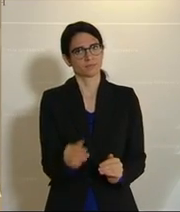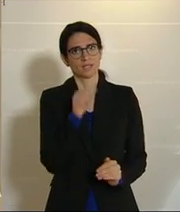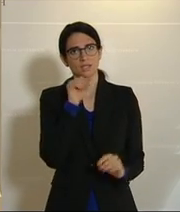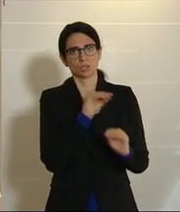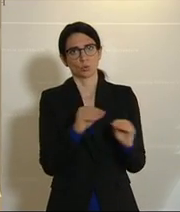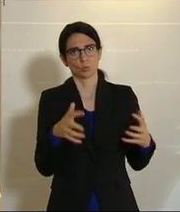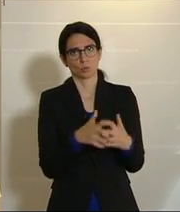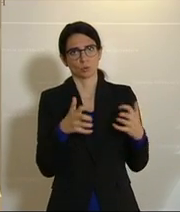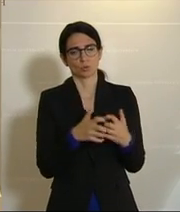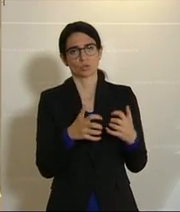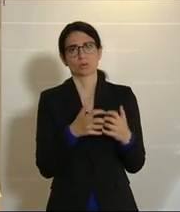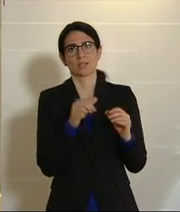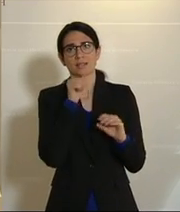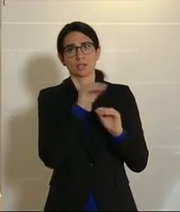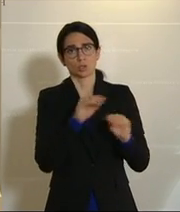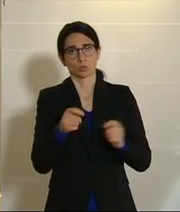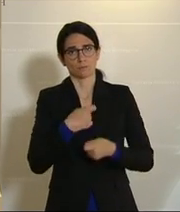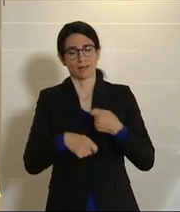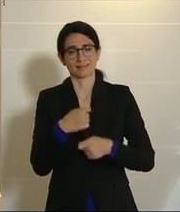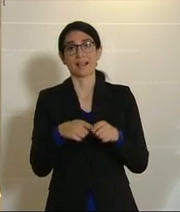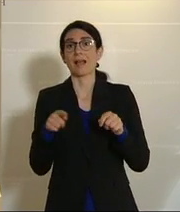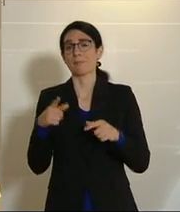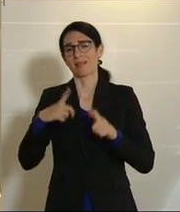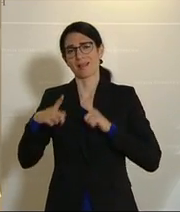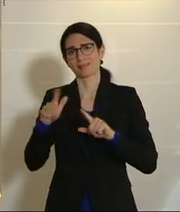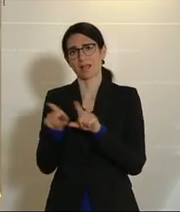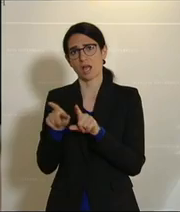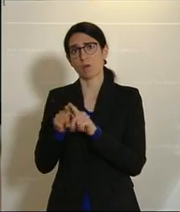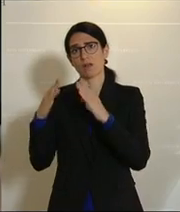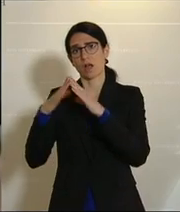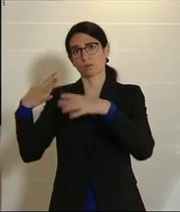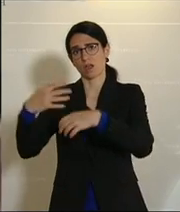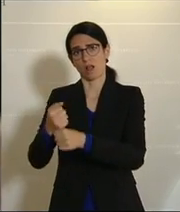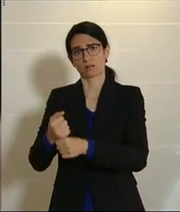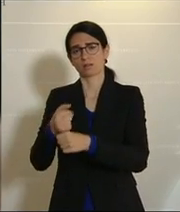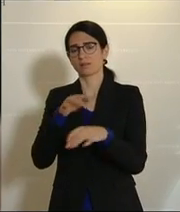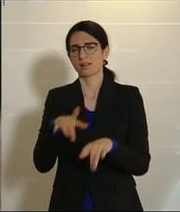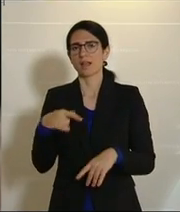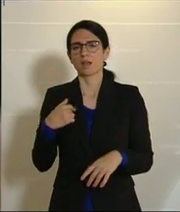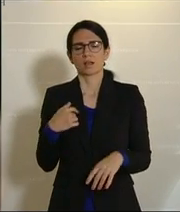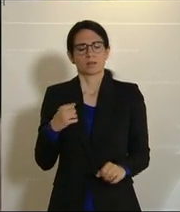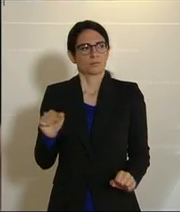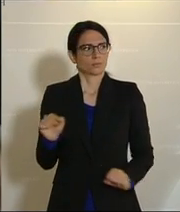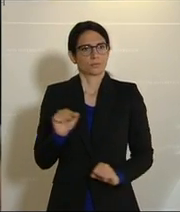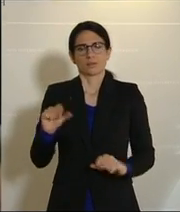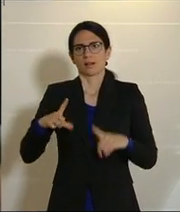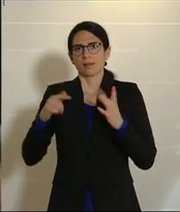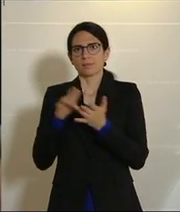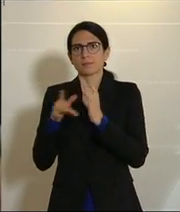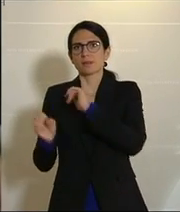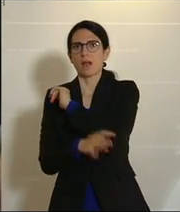bei der Produktion, nicht nur beim Handel, sondern leider auch ganz stark in den Haushalten. Wir haben gigantische Mengen an